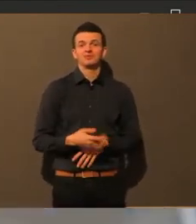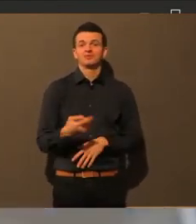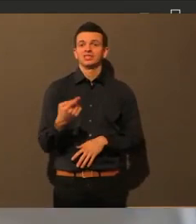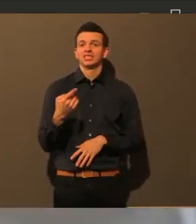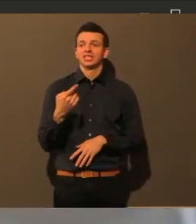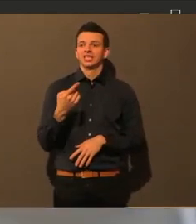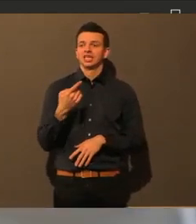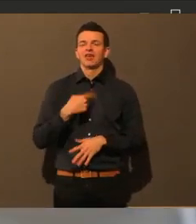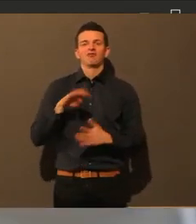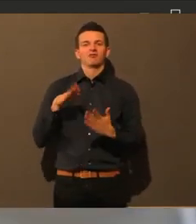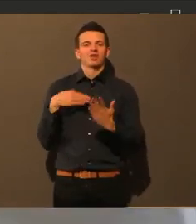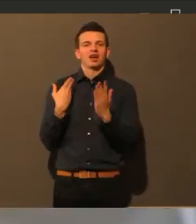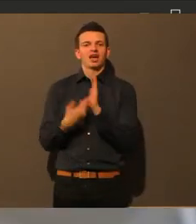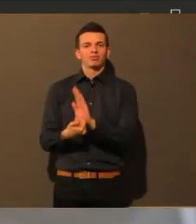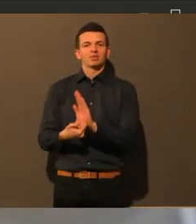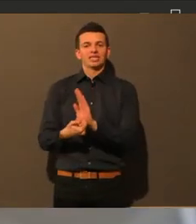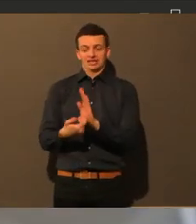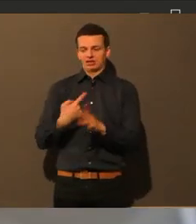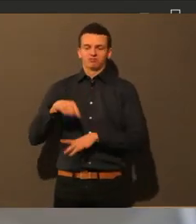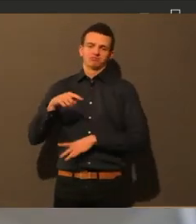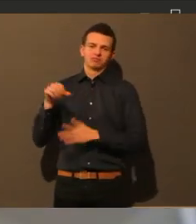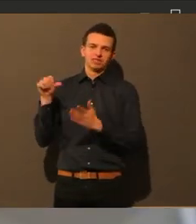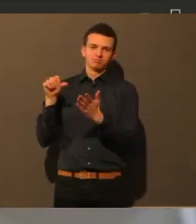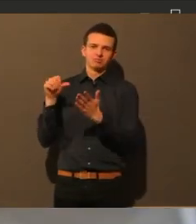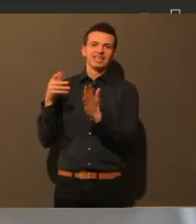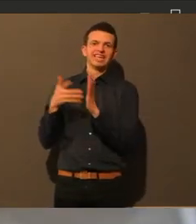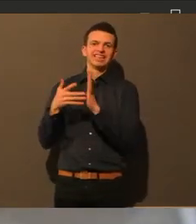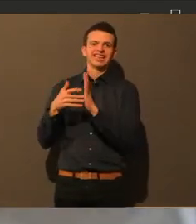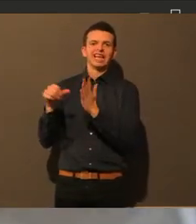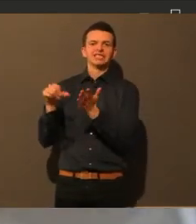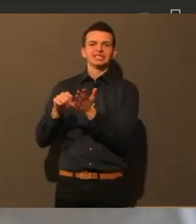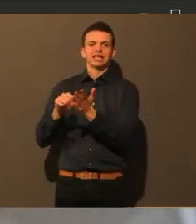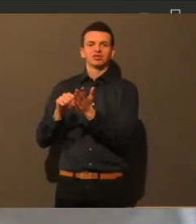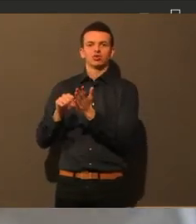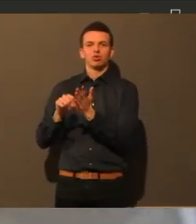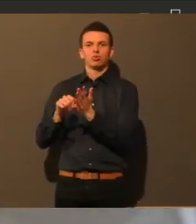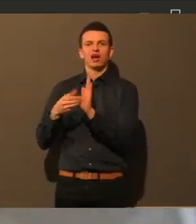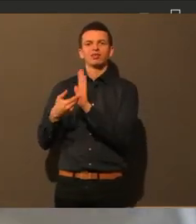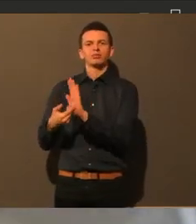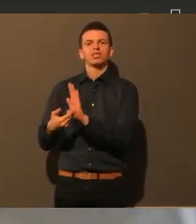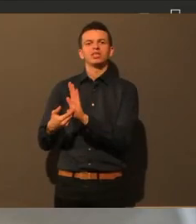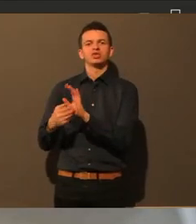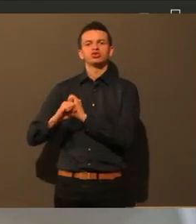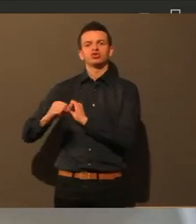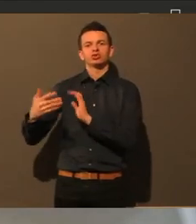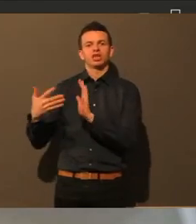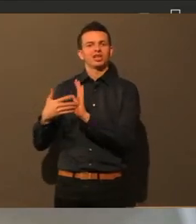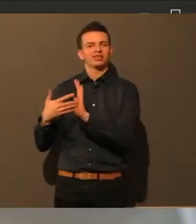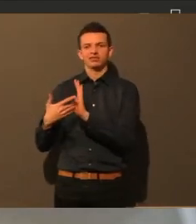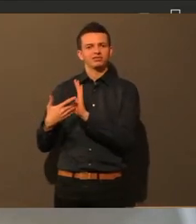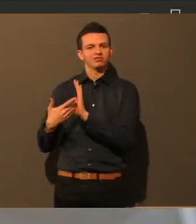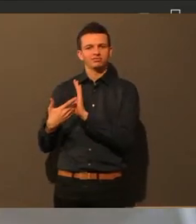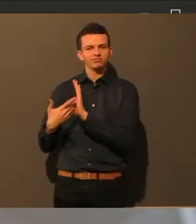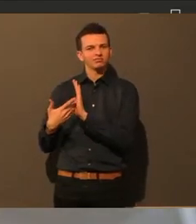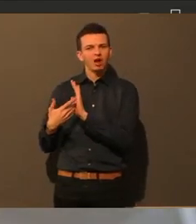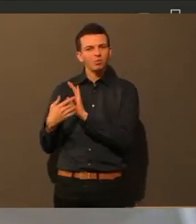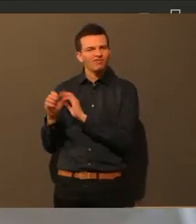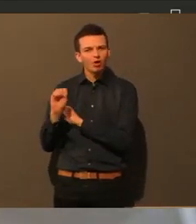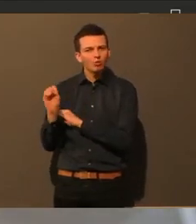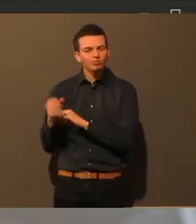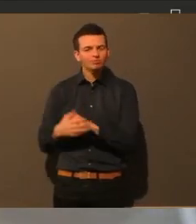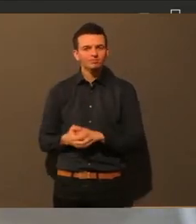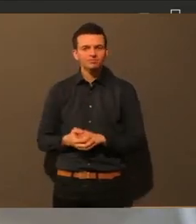Testzentrum derzeit keine Schnelltests an, weil wir da noch